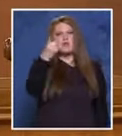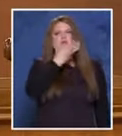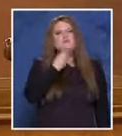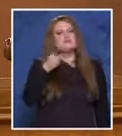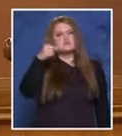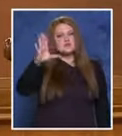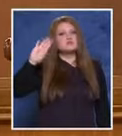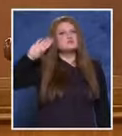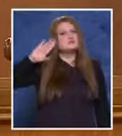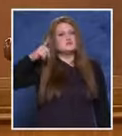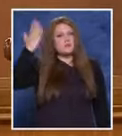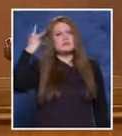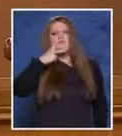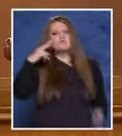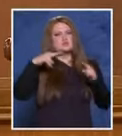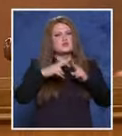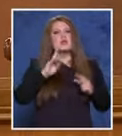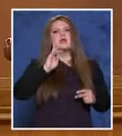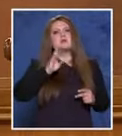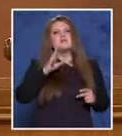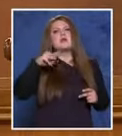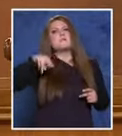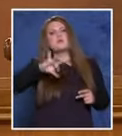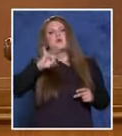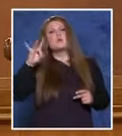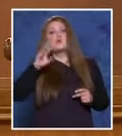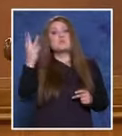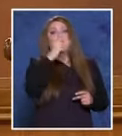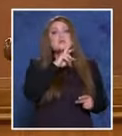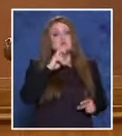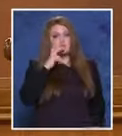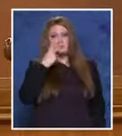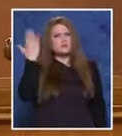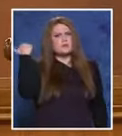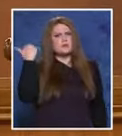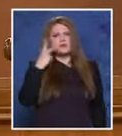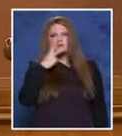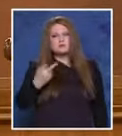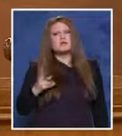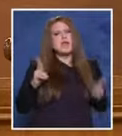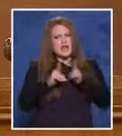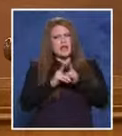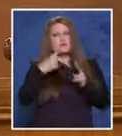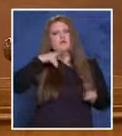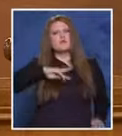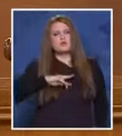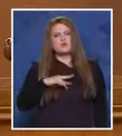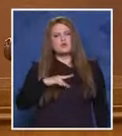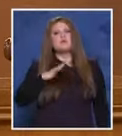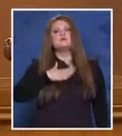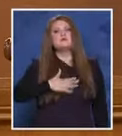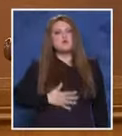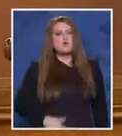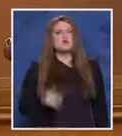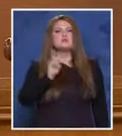тези служители, виждали ли сте ги друг път? Красимир, Петко и Румен, тези полицаи. Само кратичко да ми отговорите, спокойно,